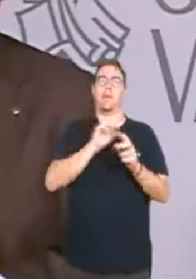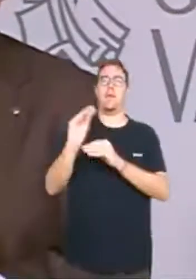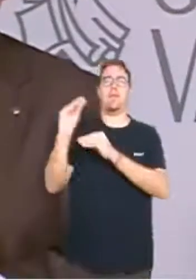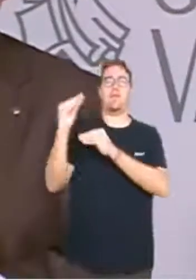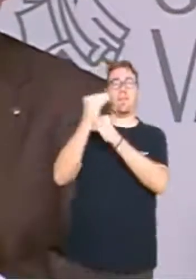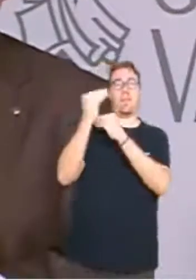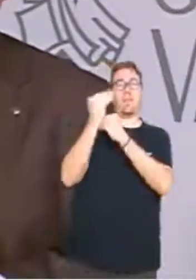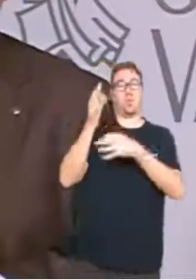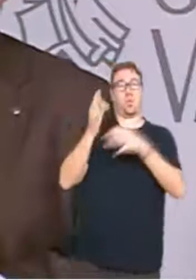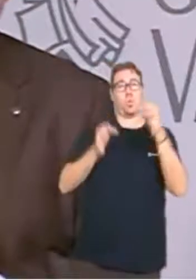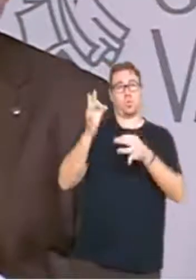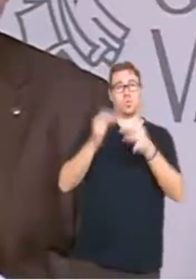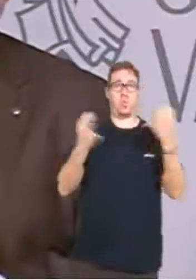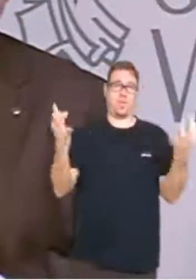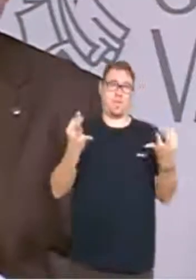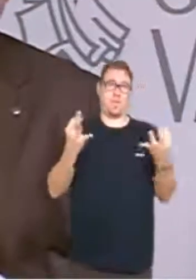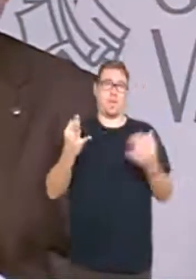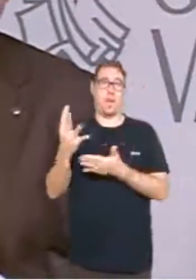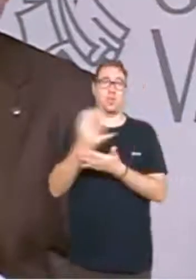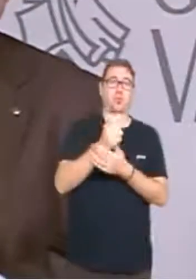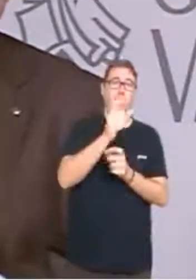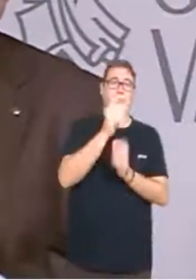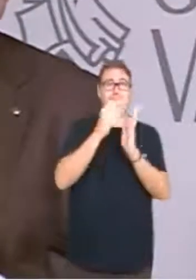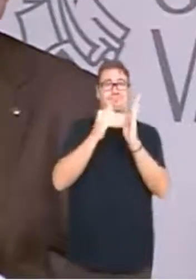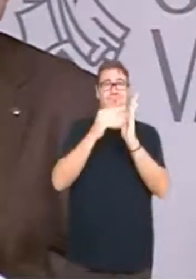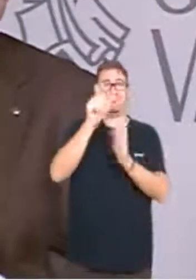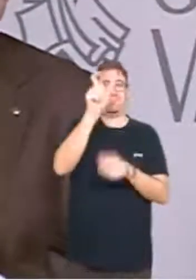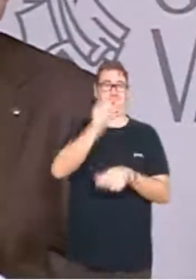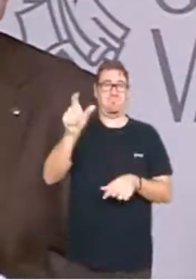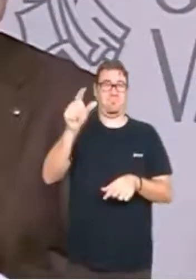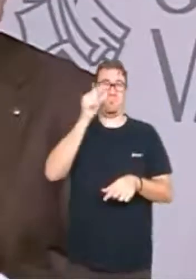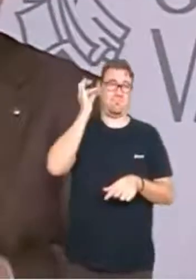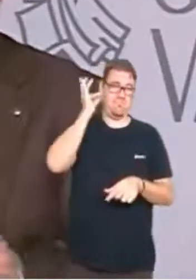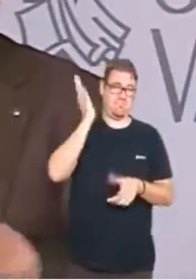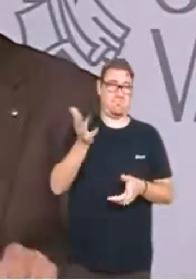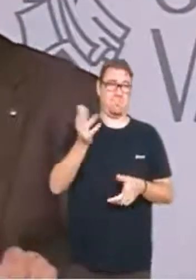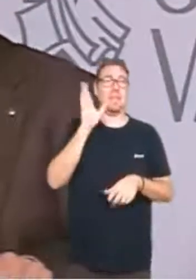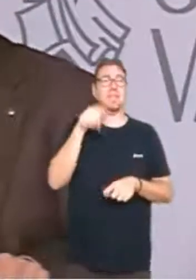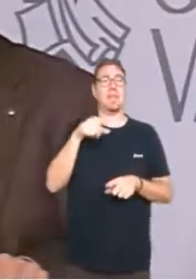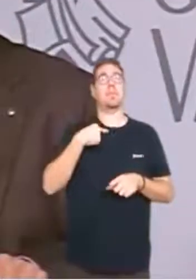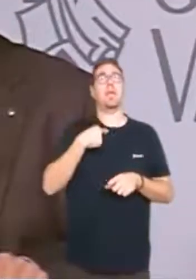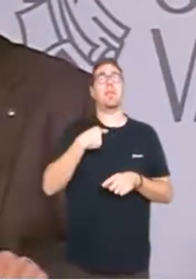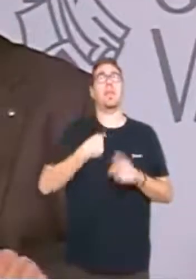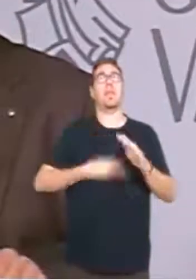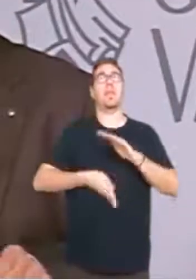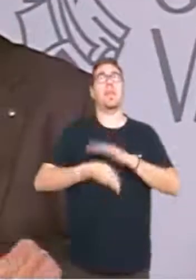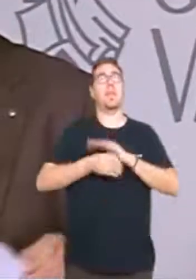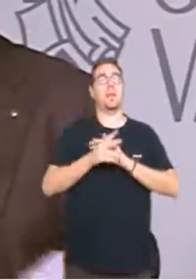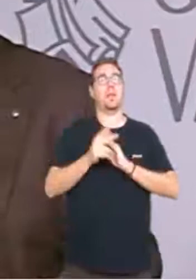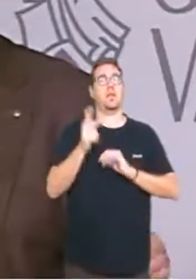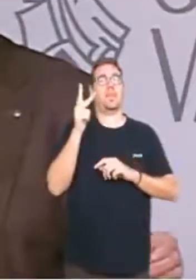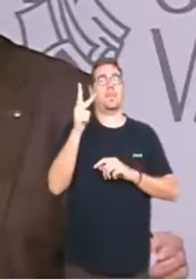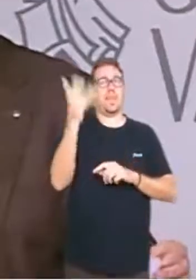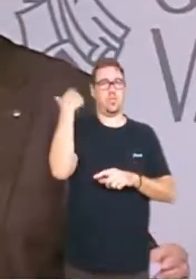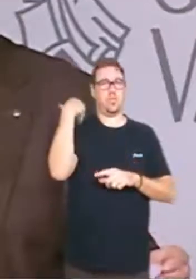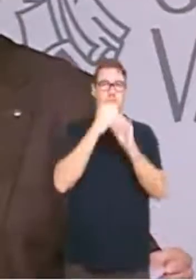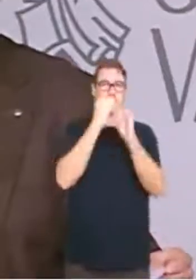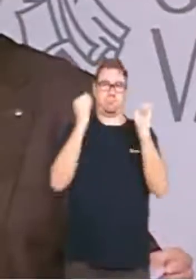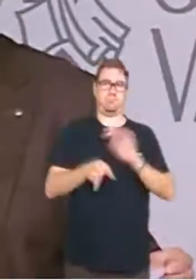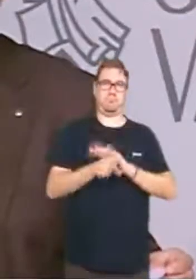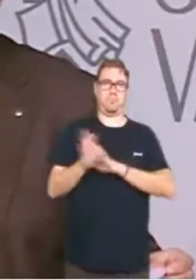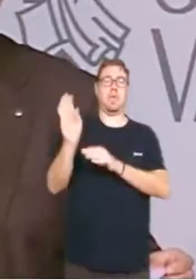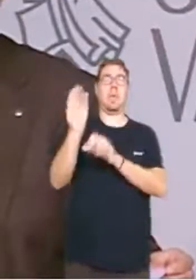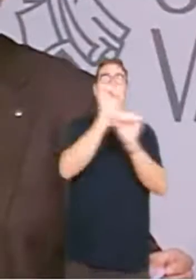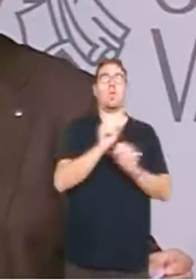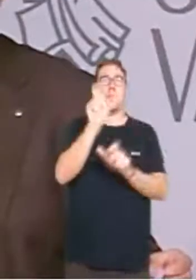per a tots els valencians i valencianes. També progressen en el reforçament dels drets adquirits i la protecció a les